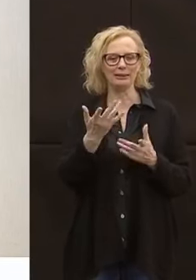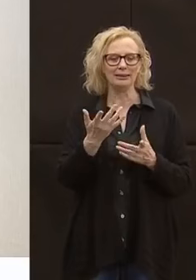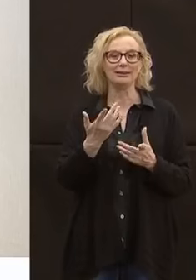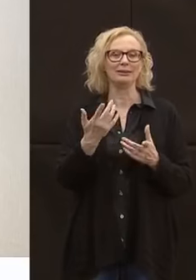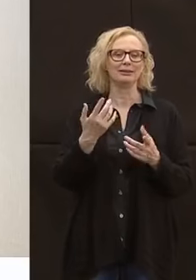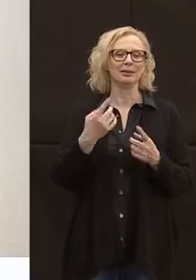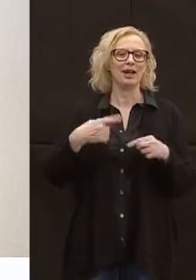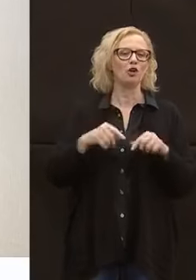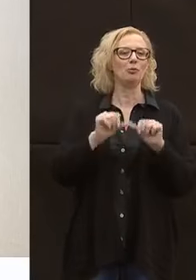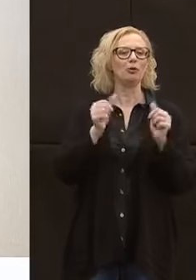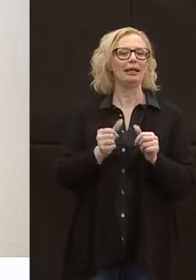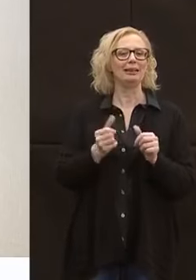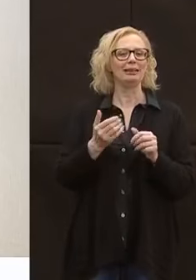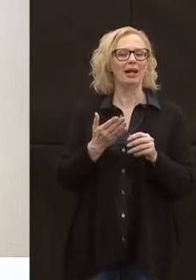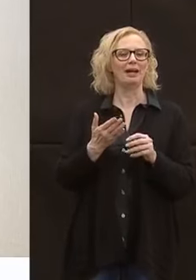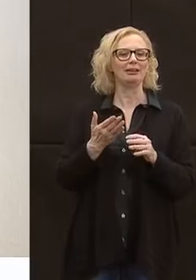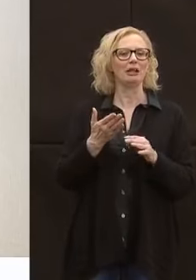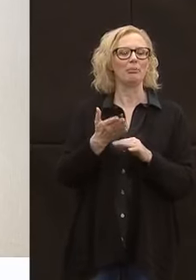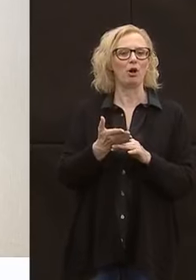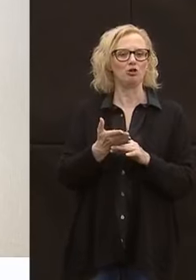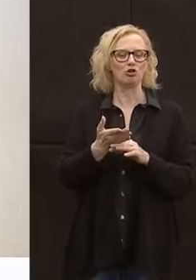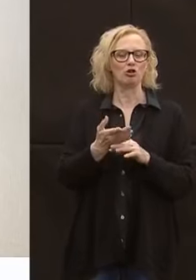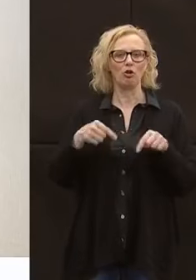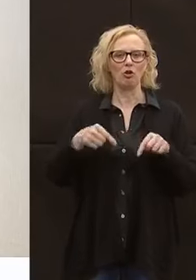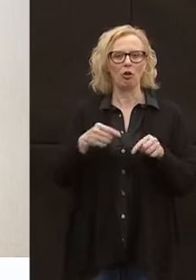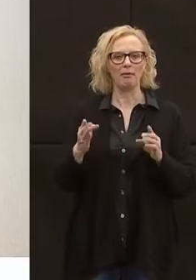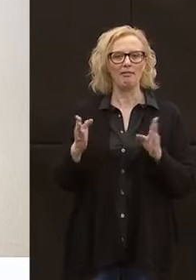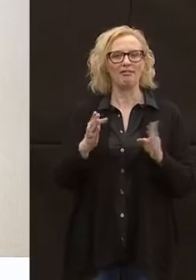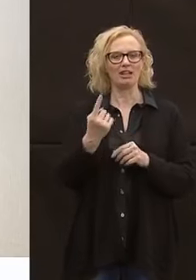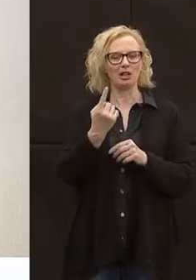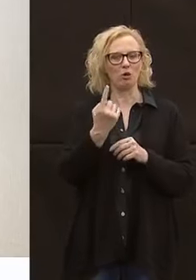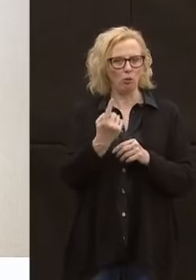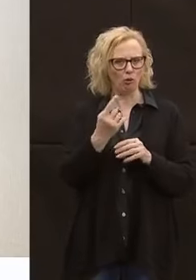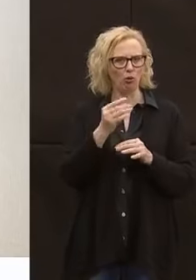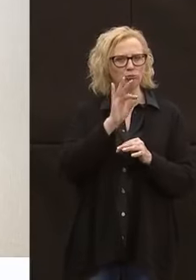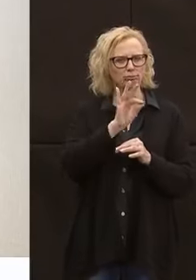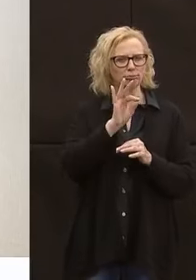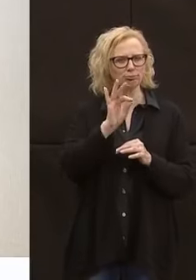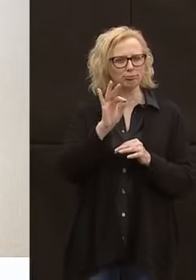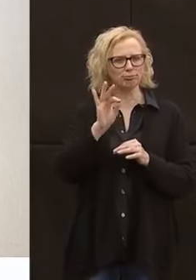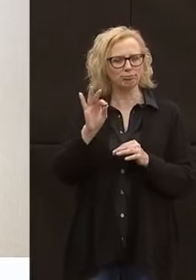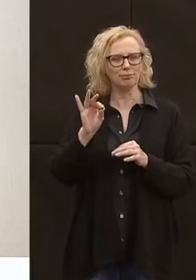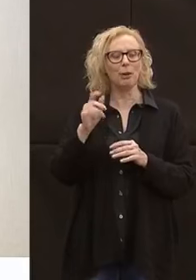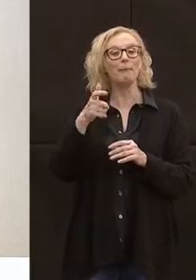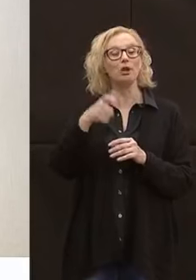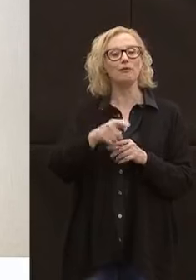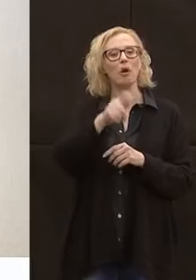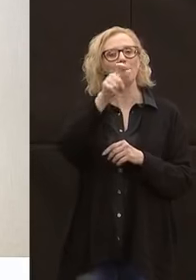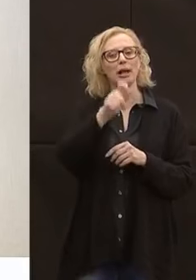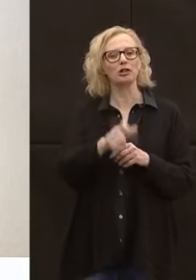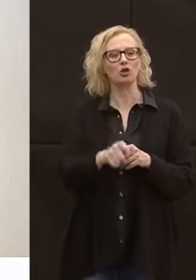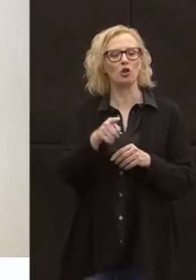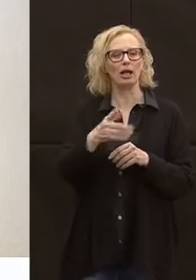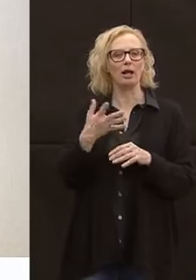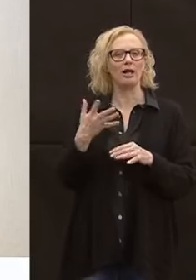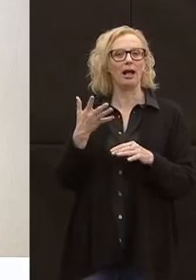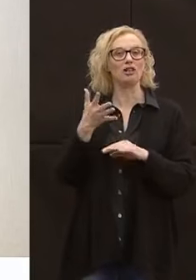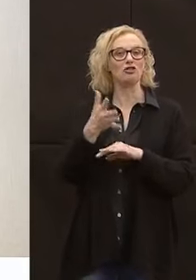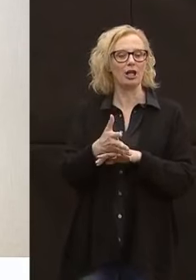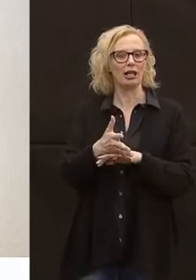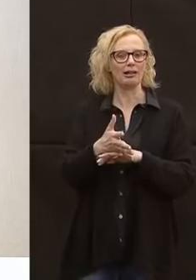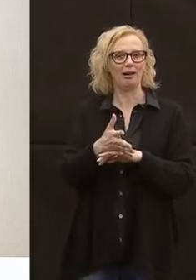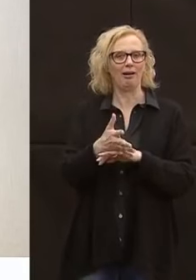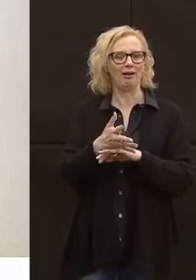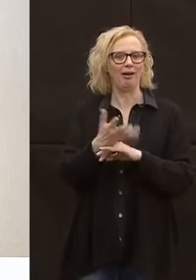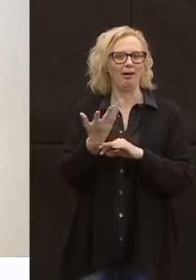approccio. Noi nella prima fase abbiamo avuto molti tamponi fatti nel momento in cui persone accedono alle nostre strutture, in